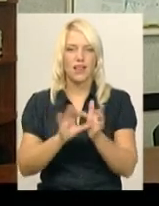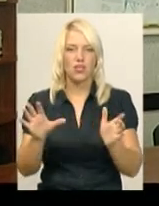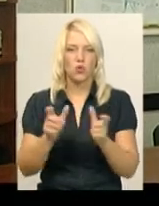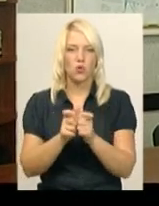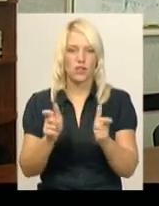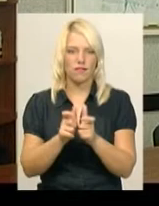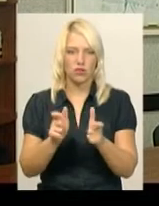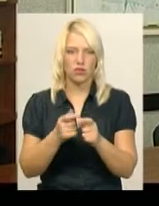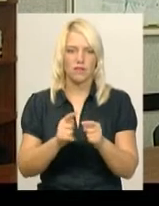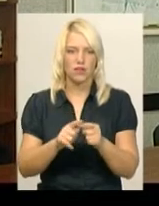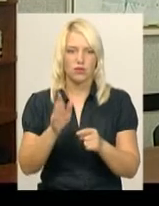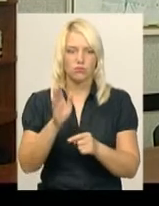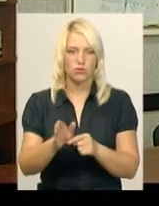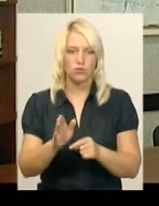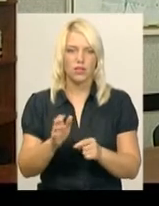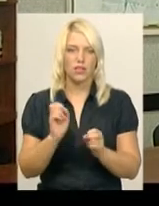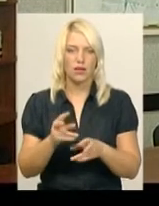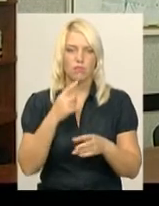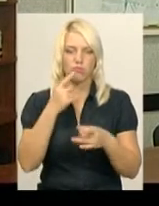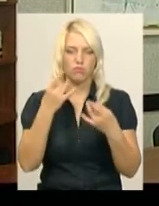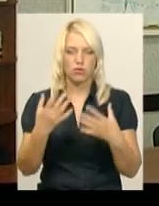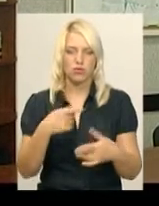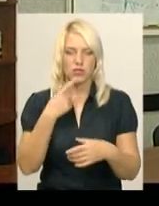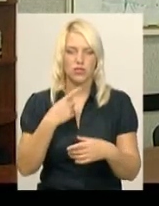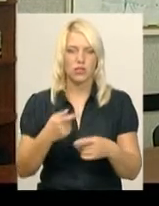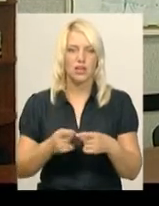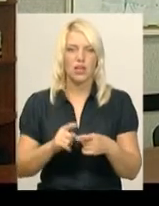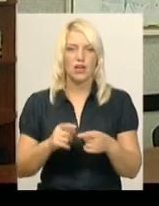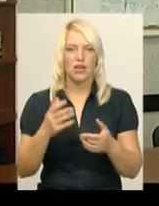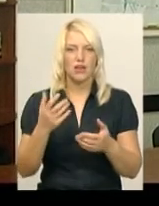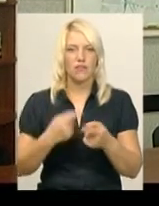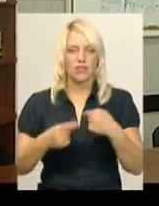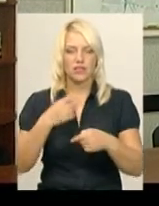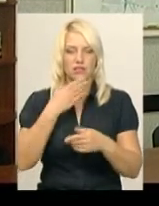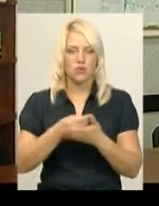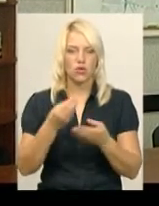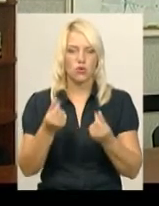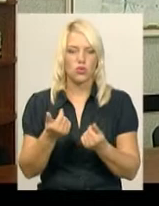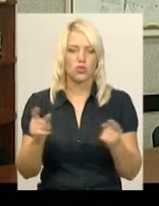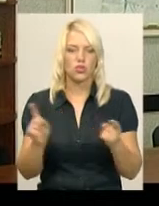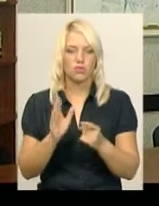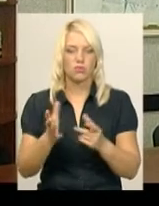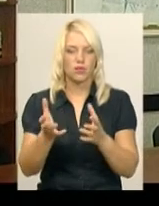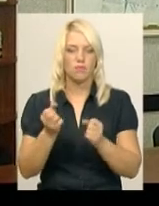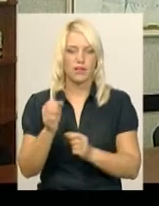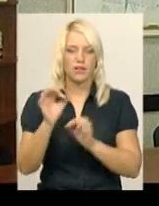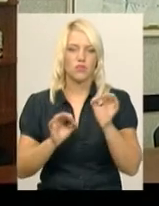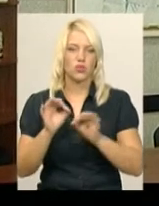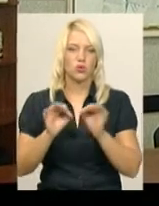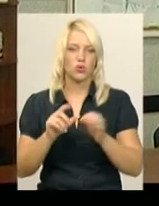буде відбувати свої гроші за рахунок того, що буде брати відсоток за